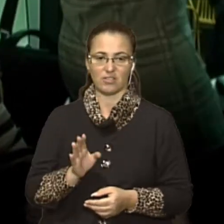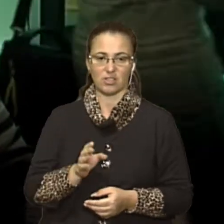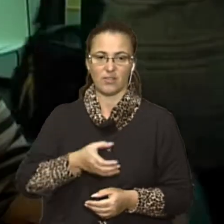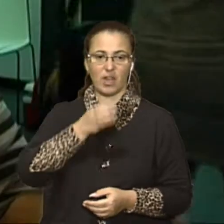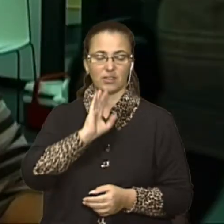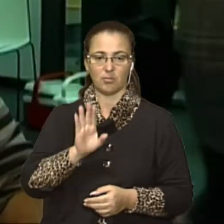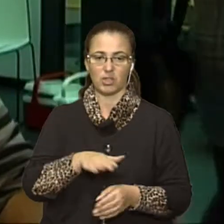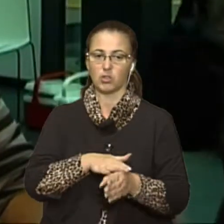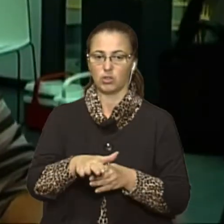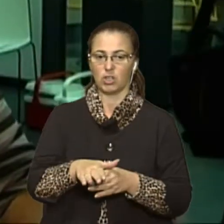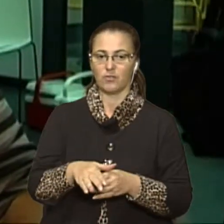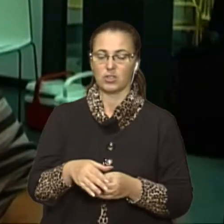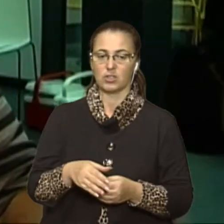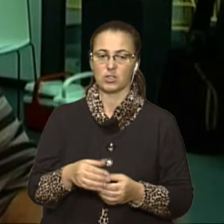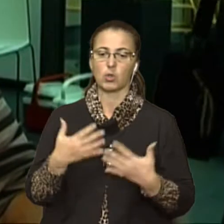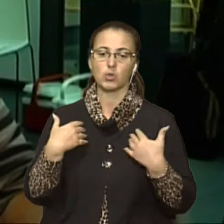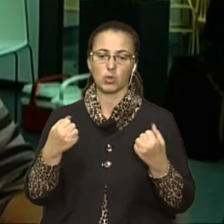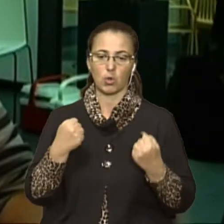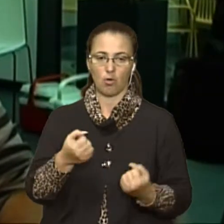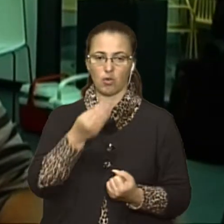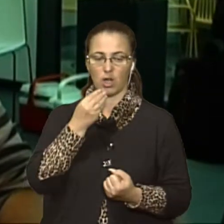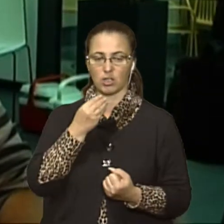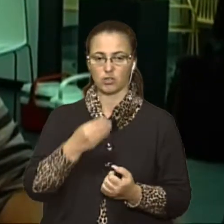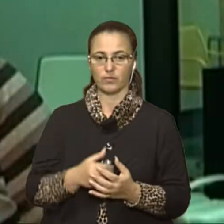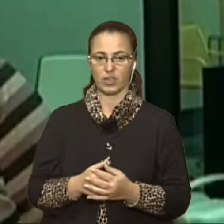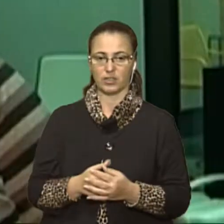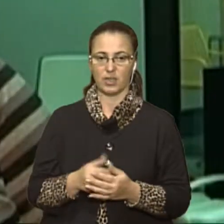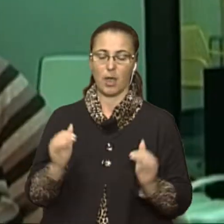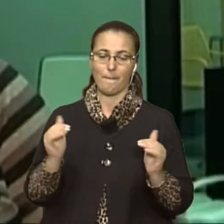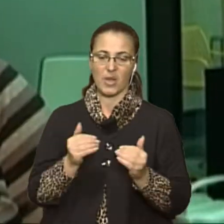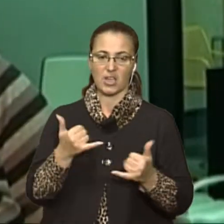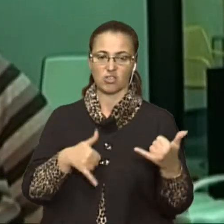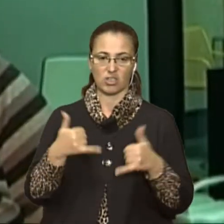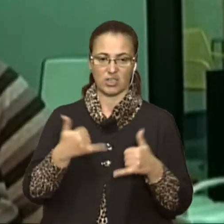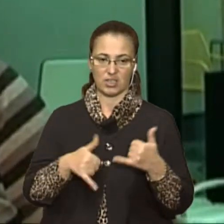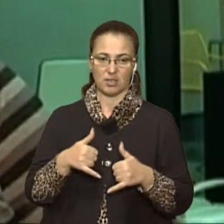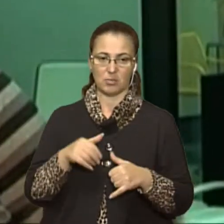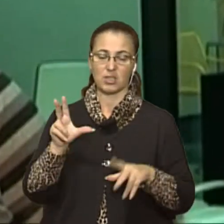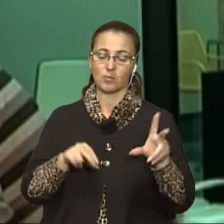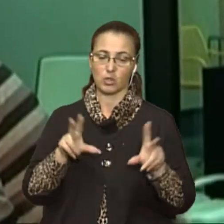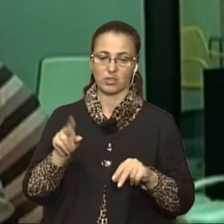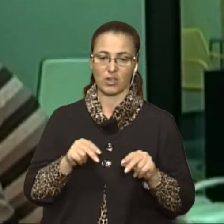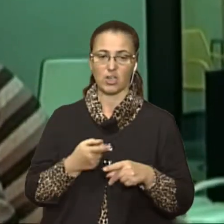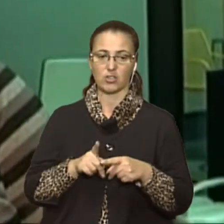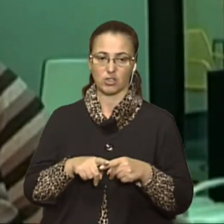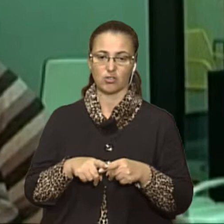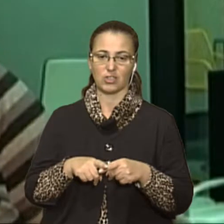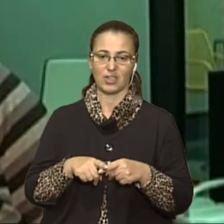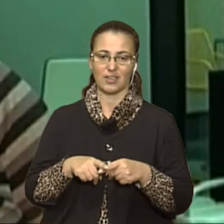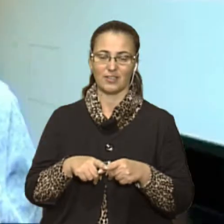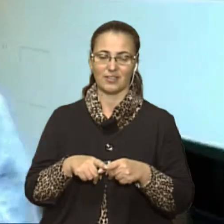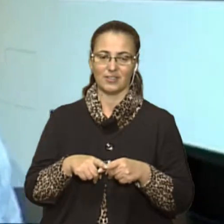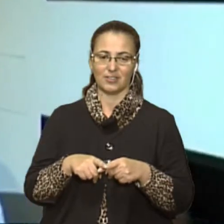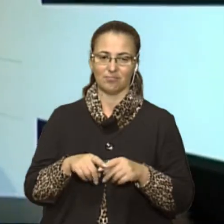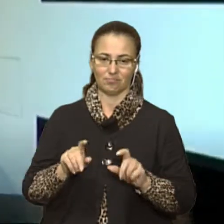ну і дотримуватися якогось здорового харчування, менше такої схемії. Сподіваюся, вона піде там, де її найбільше треба